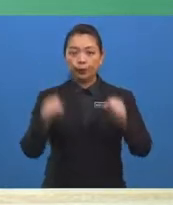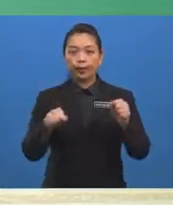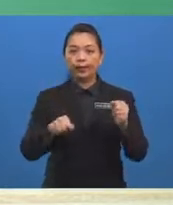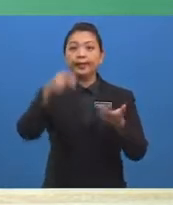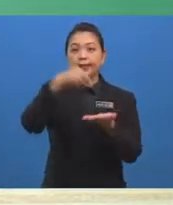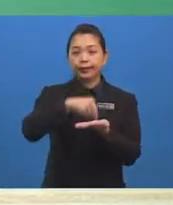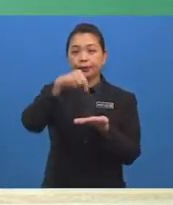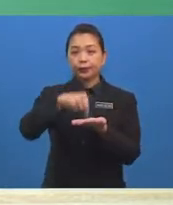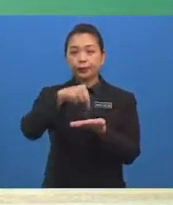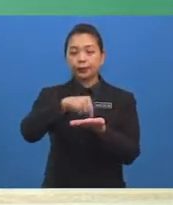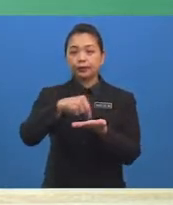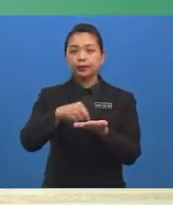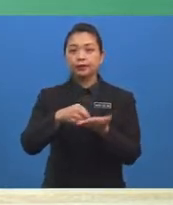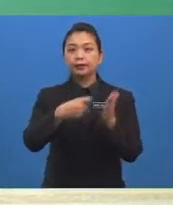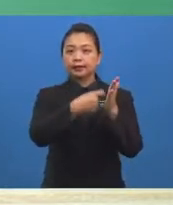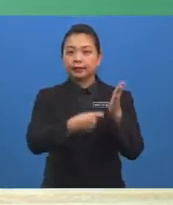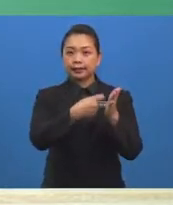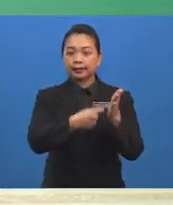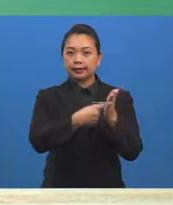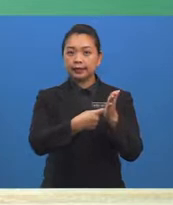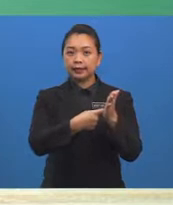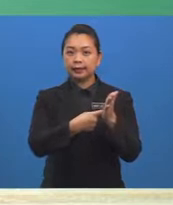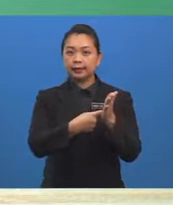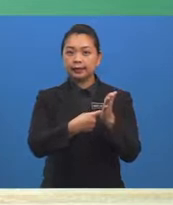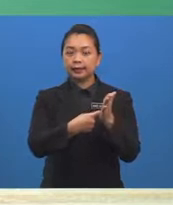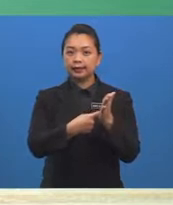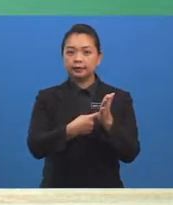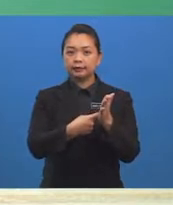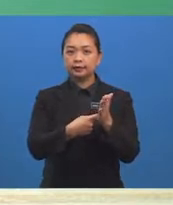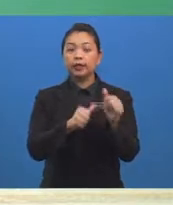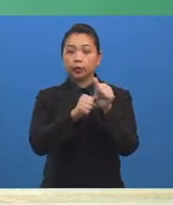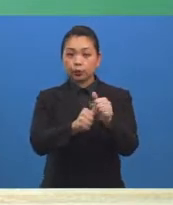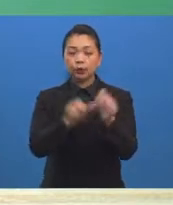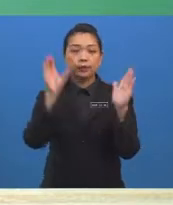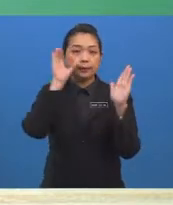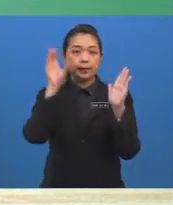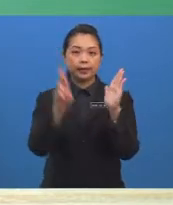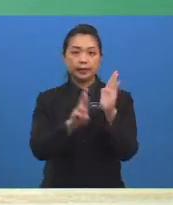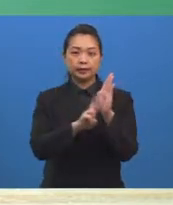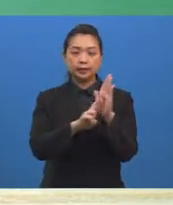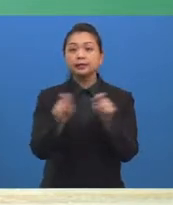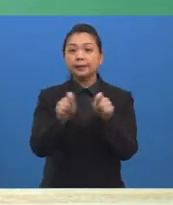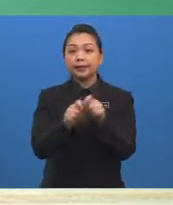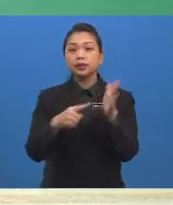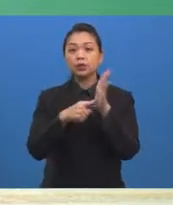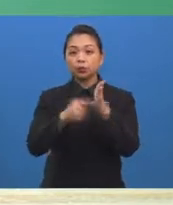nilai kebarang kalian berdasarkan gambar rajah pokok seperti di paparan